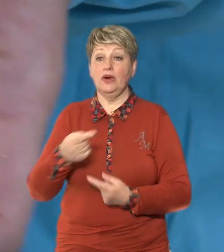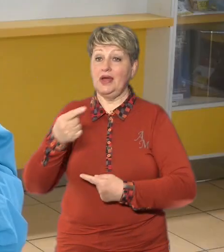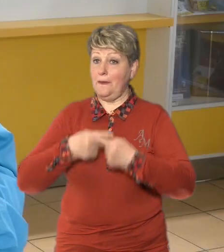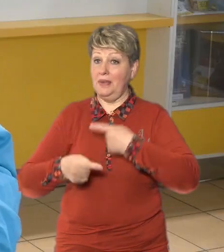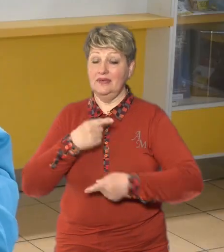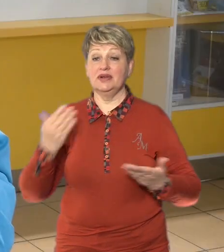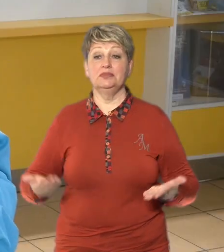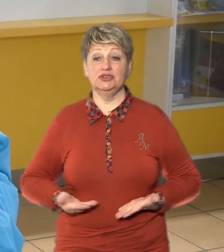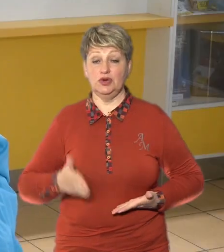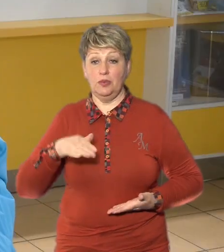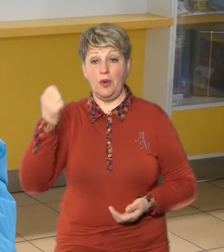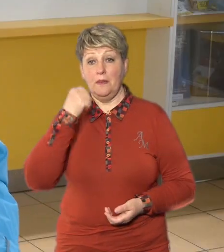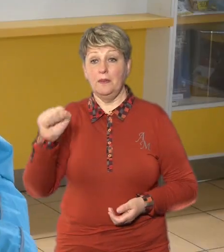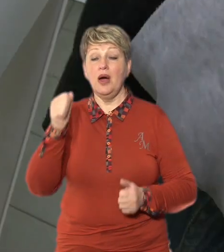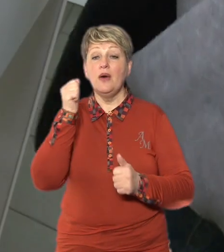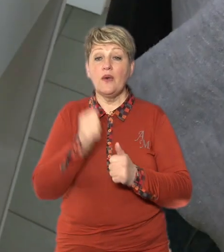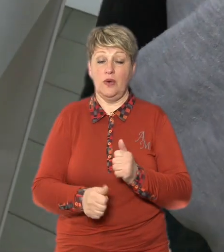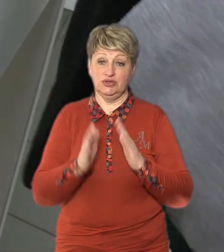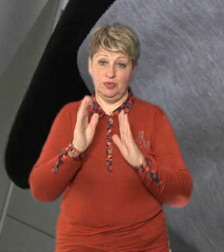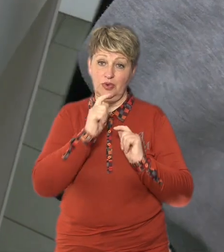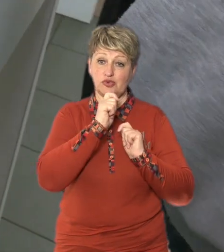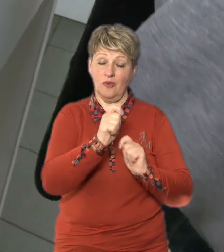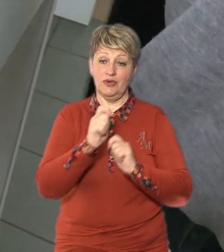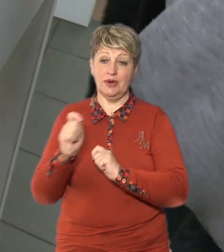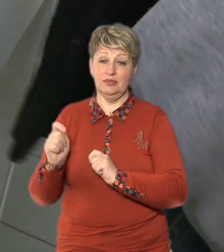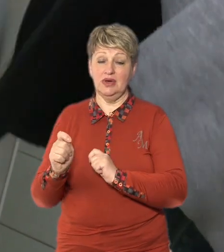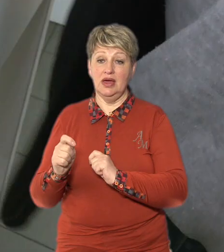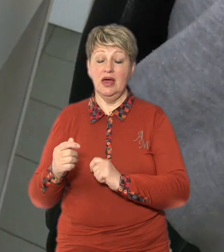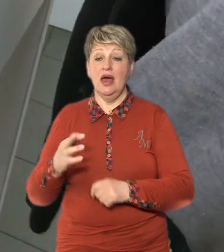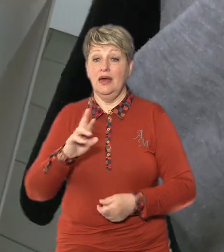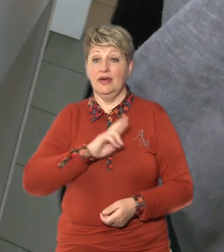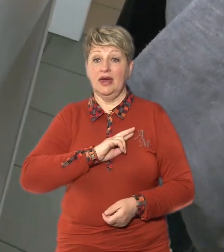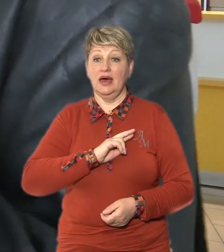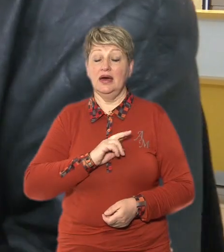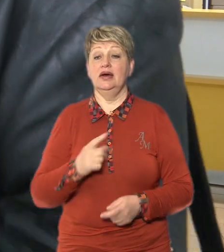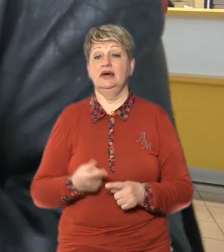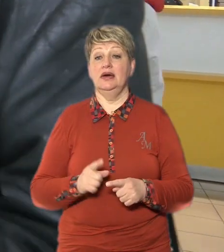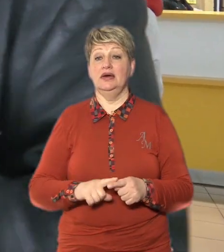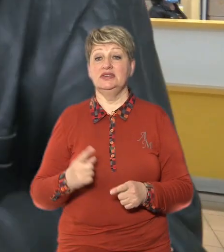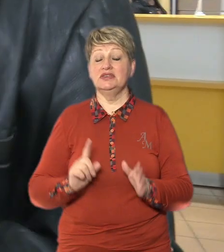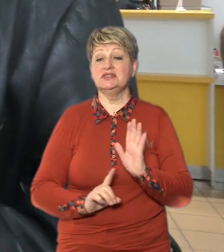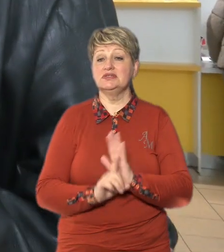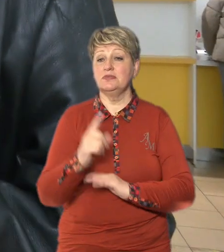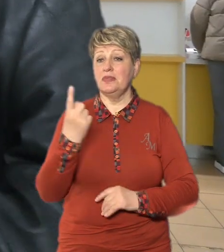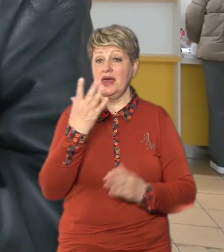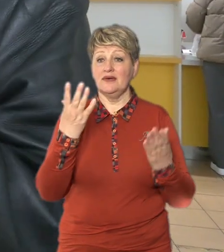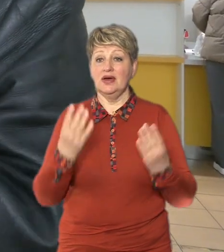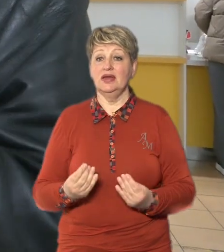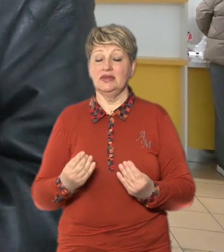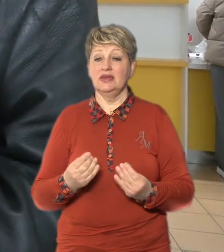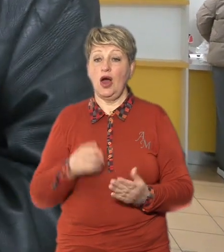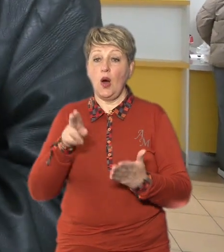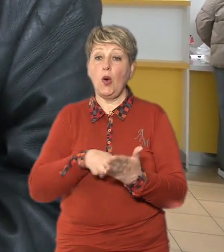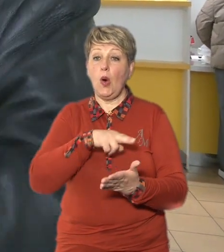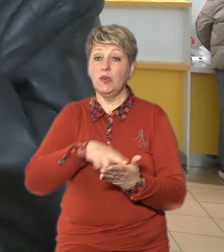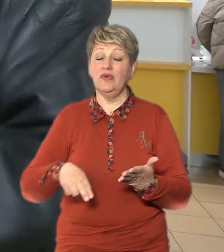Після нашої перемоги, я кожного буду вручати Конверт першого дня, конверт три листівки нашим воїнам, оце